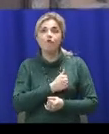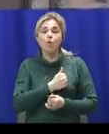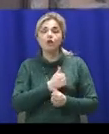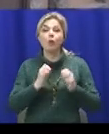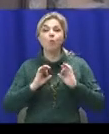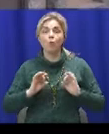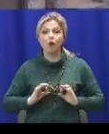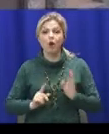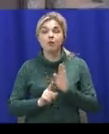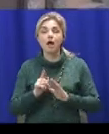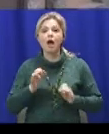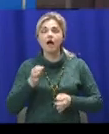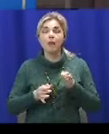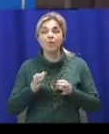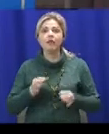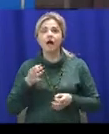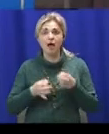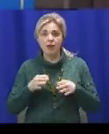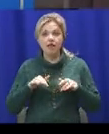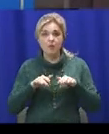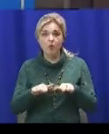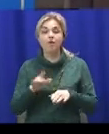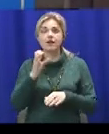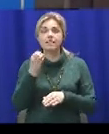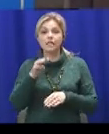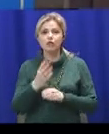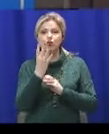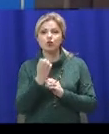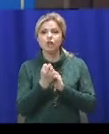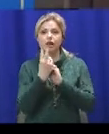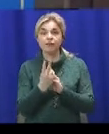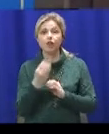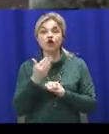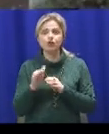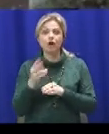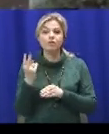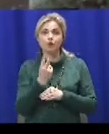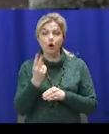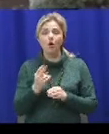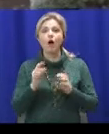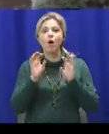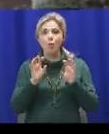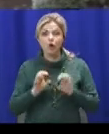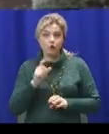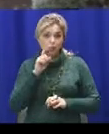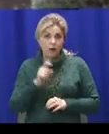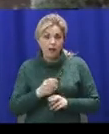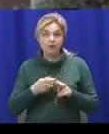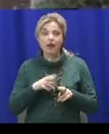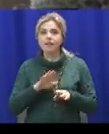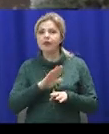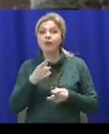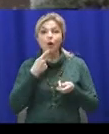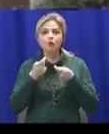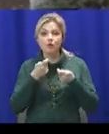відкрила кримінальне провадження за статтею 412 частиною 2 Кримінального кодексу України. Це необережне